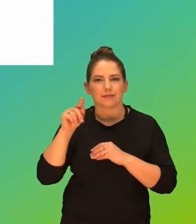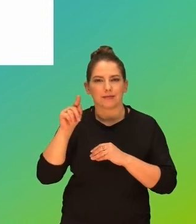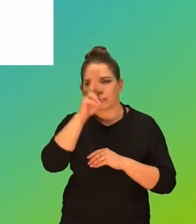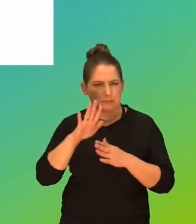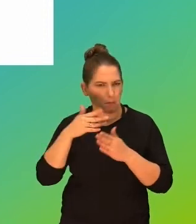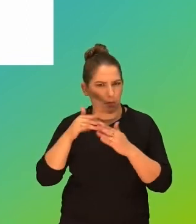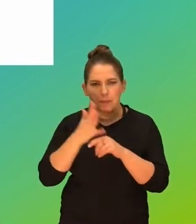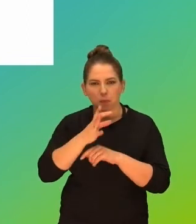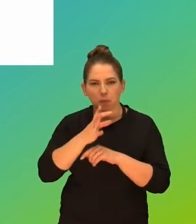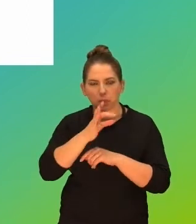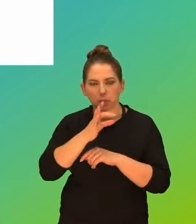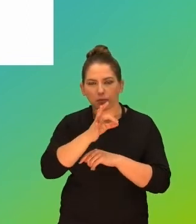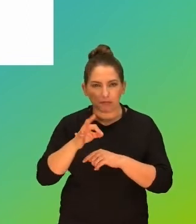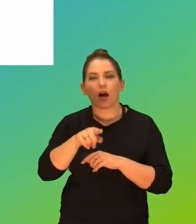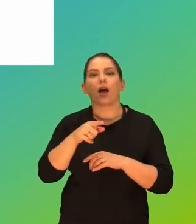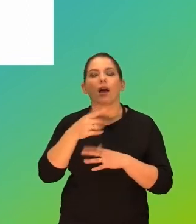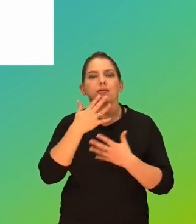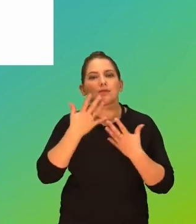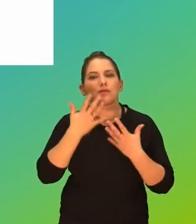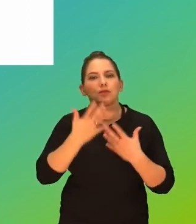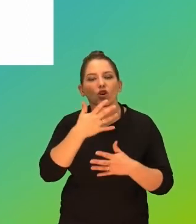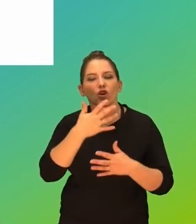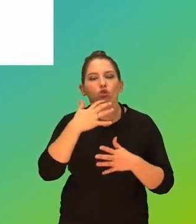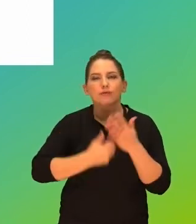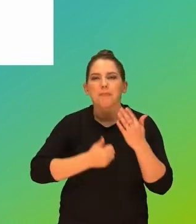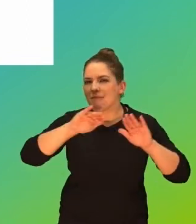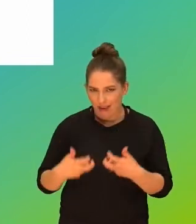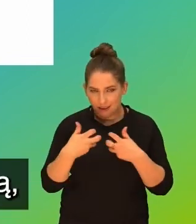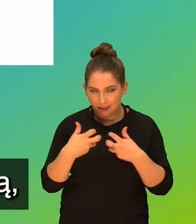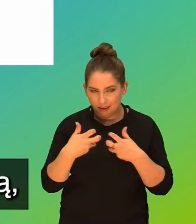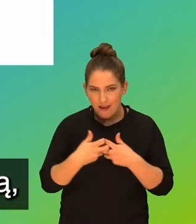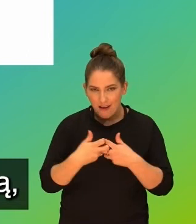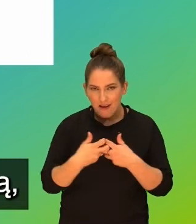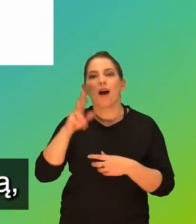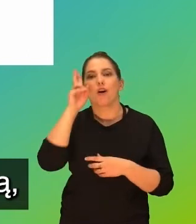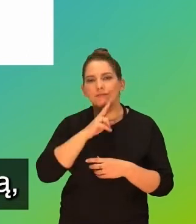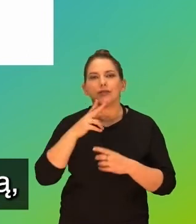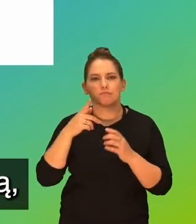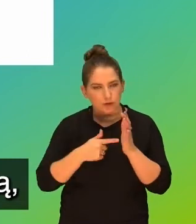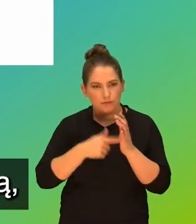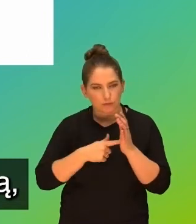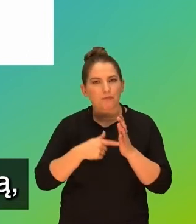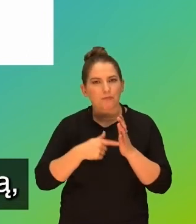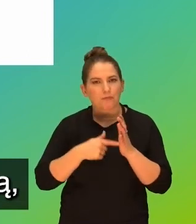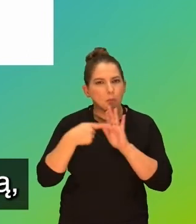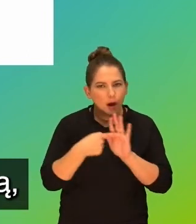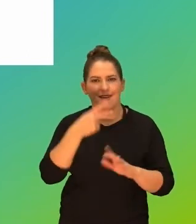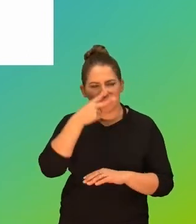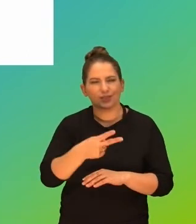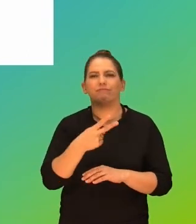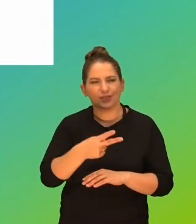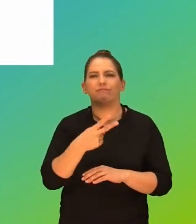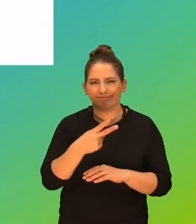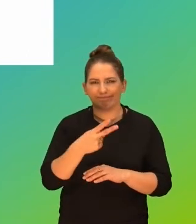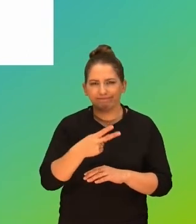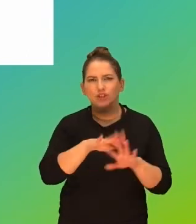80%, życzyłoby sobie, żeby dzieci korzystały mniej. Rodzice rzeczywiście pokazują, mówią o tym, że tak widzą, że